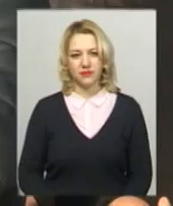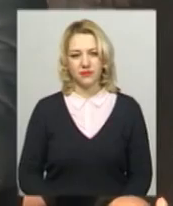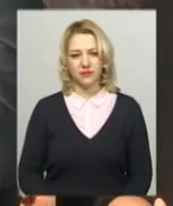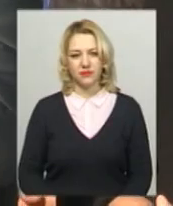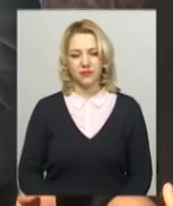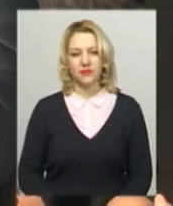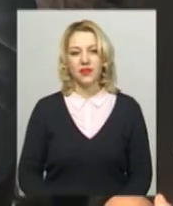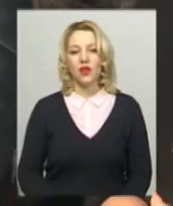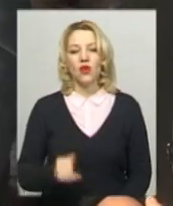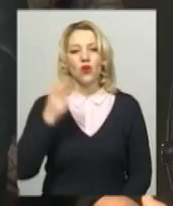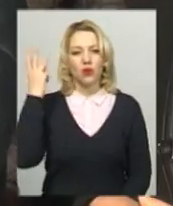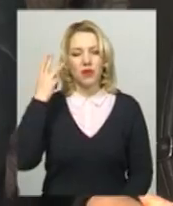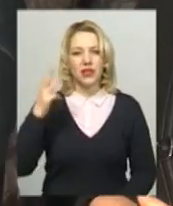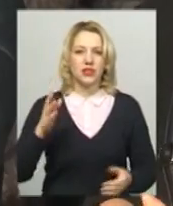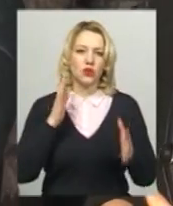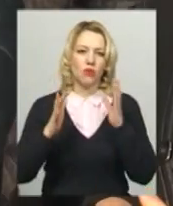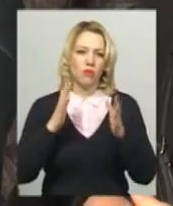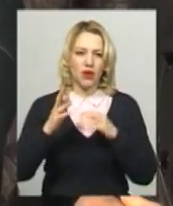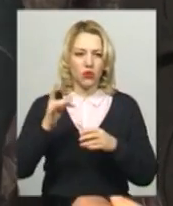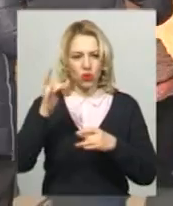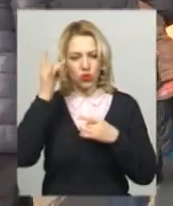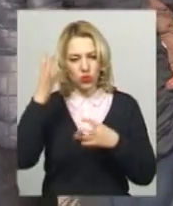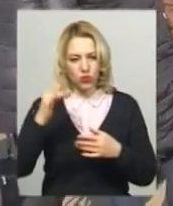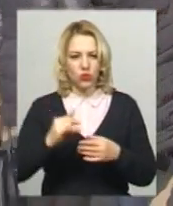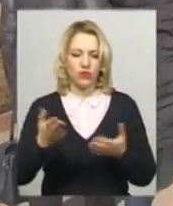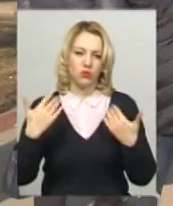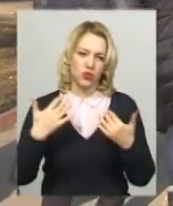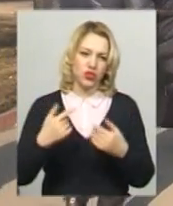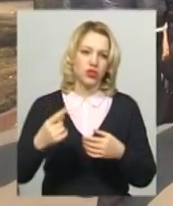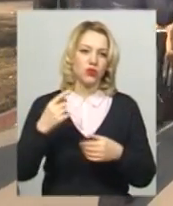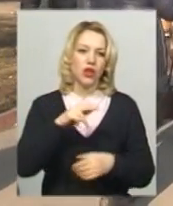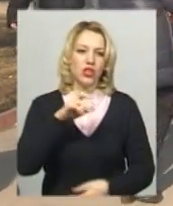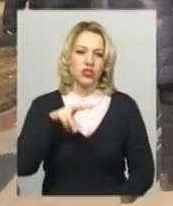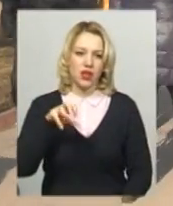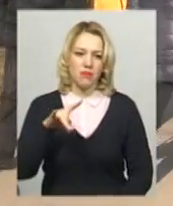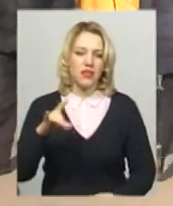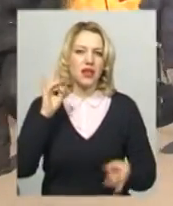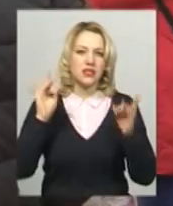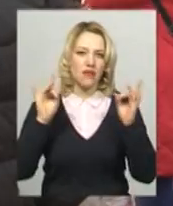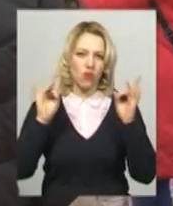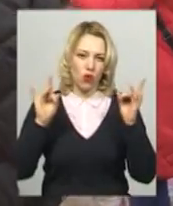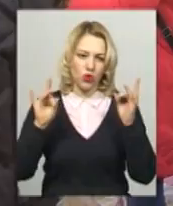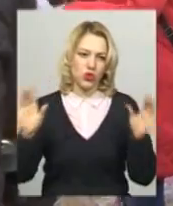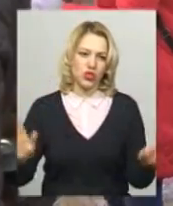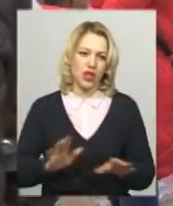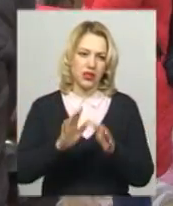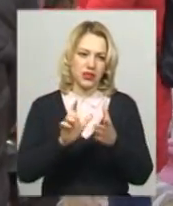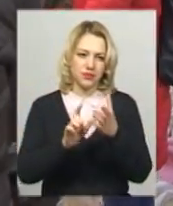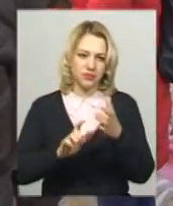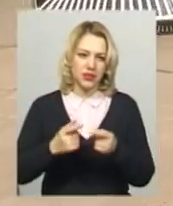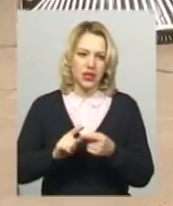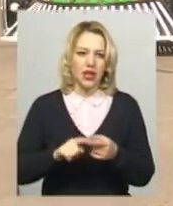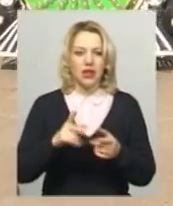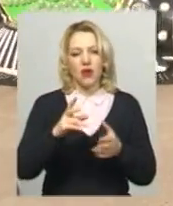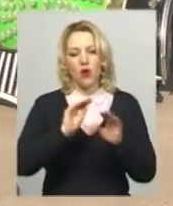У Хмельницькому парку культури та відпочинку імені Михайла Чекмана звучать веснянки та гиївки. Для хмельничан та гостей міста облаштували фудкорти,